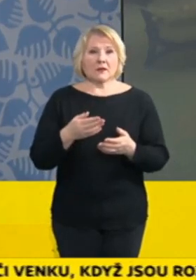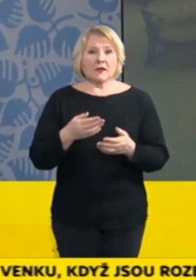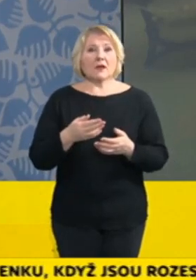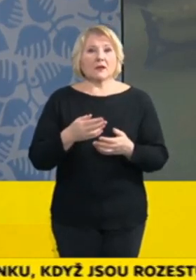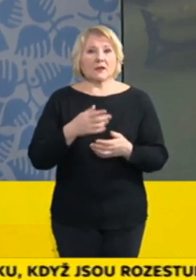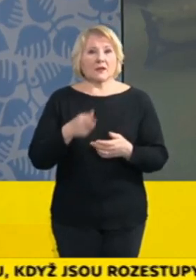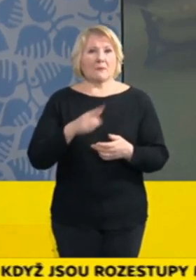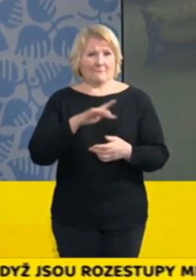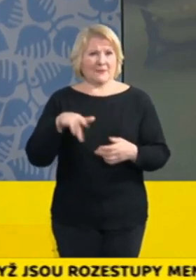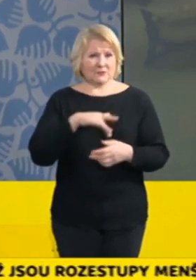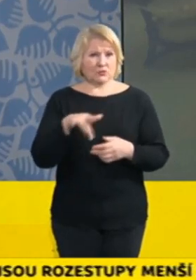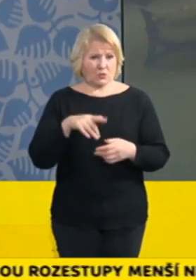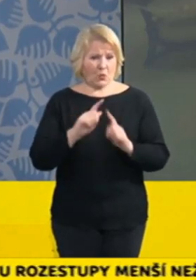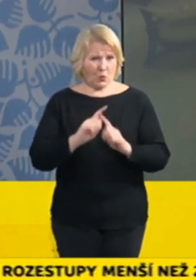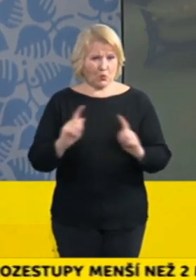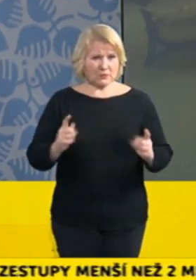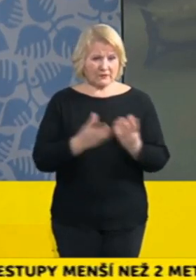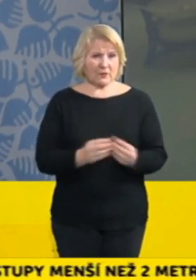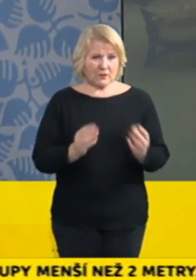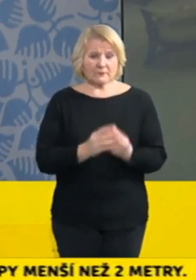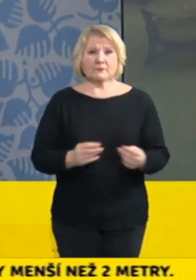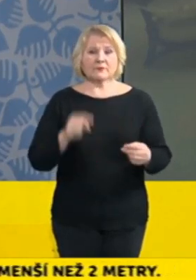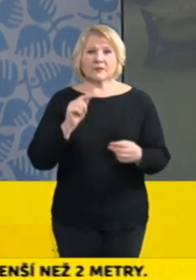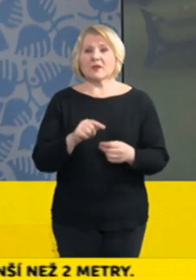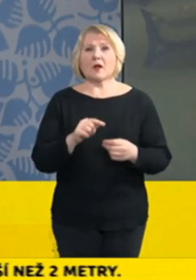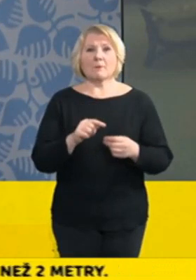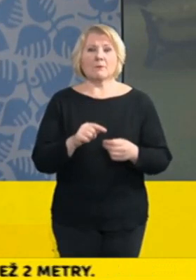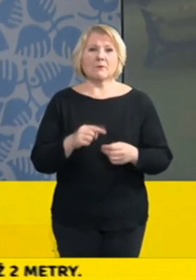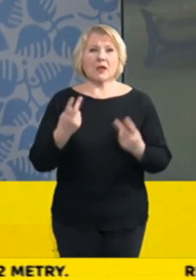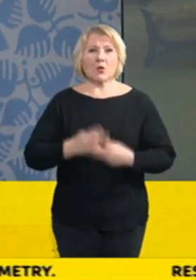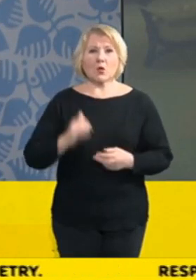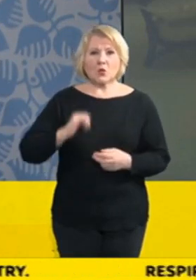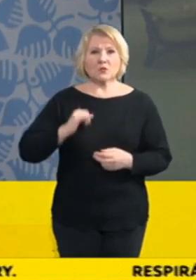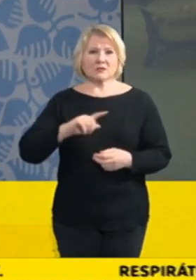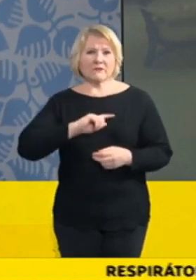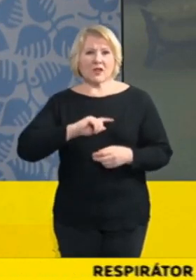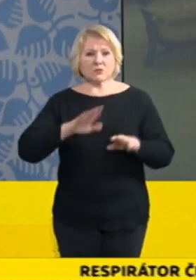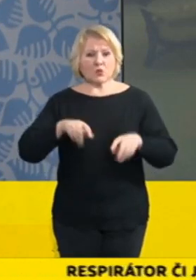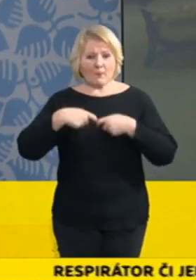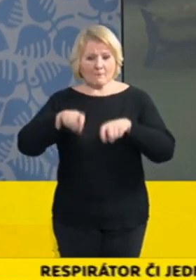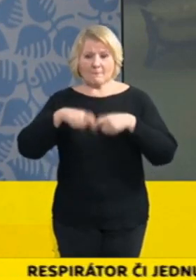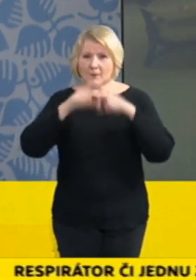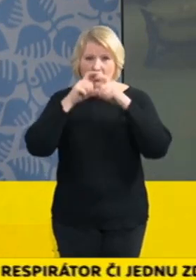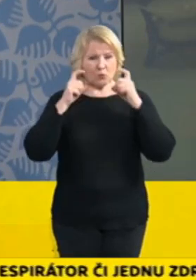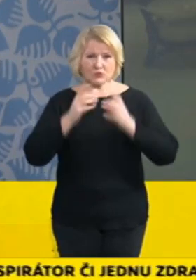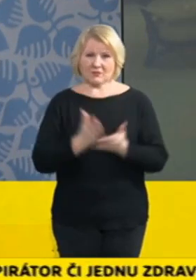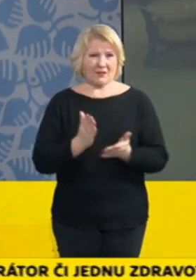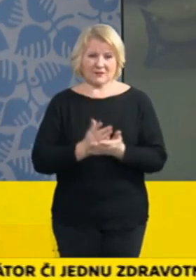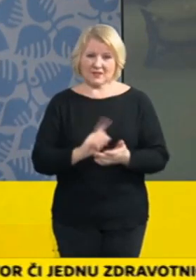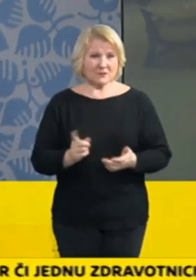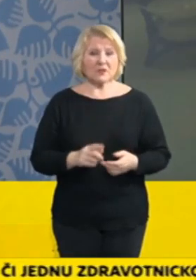za adekvátní ochranu po domácky vyrobené ochrané prostředky, ale bude potřeba mít